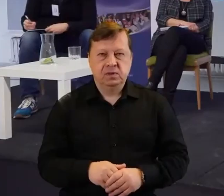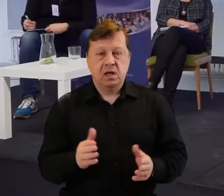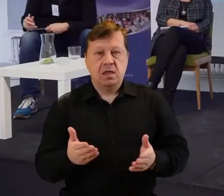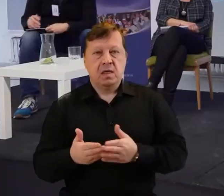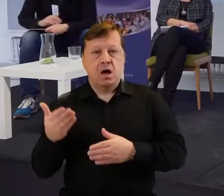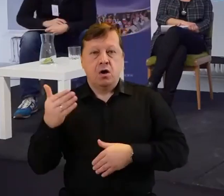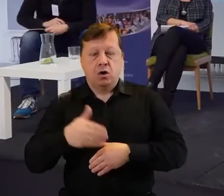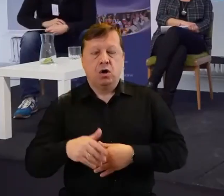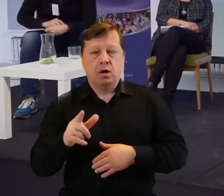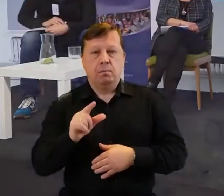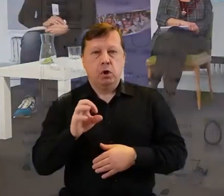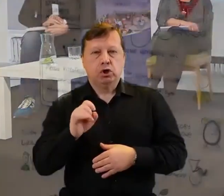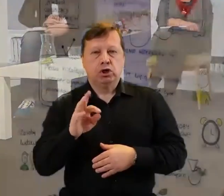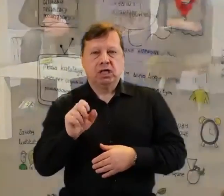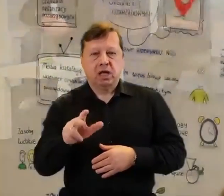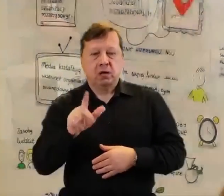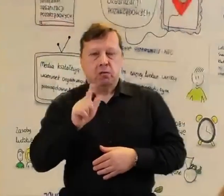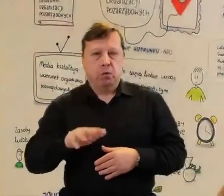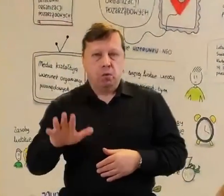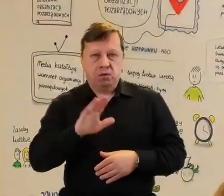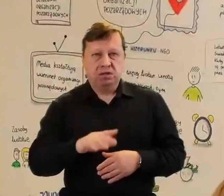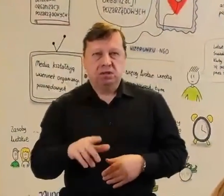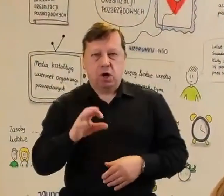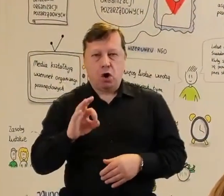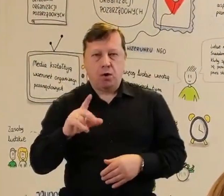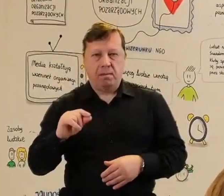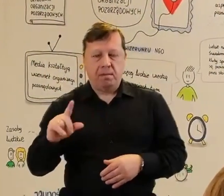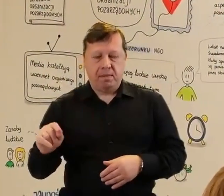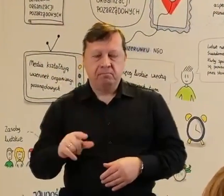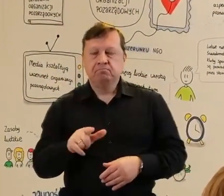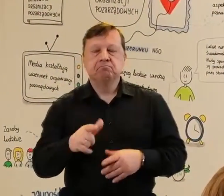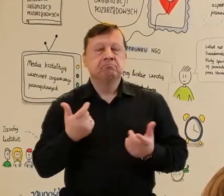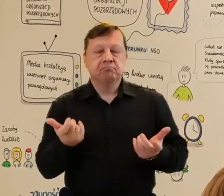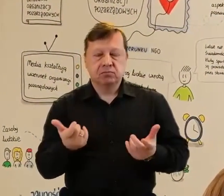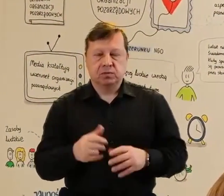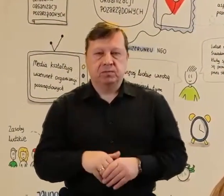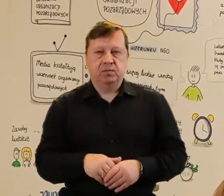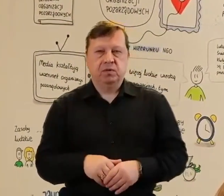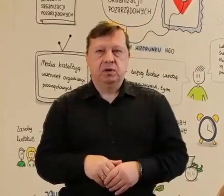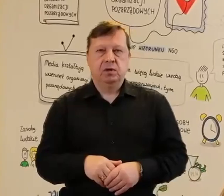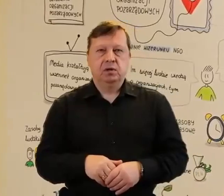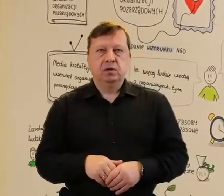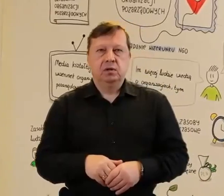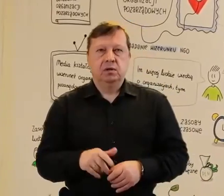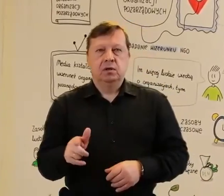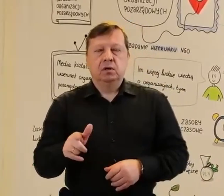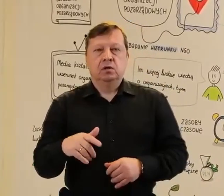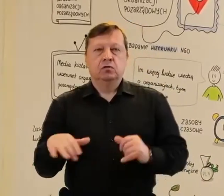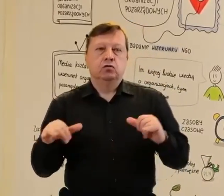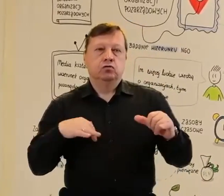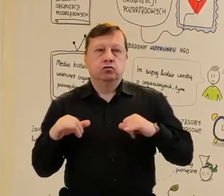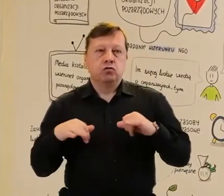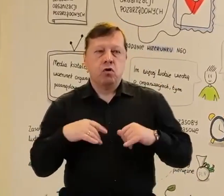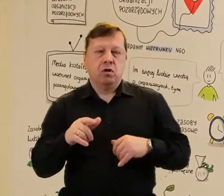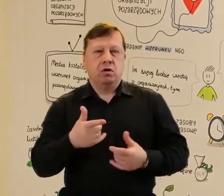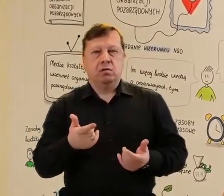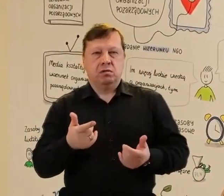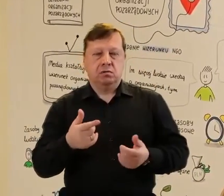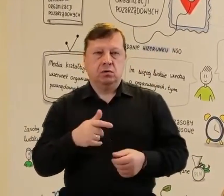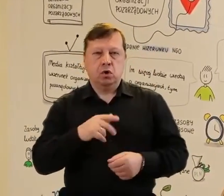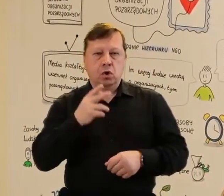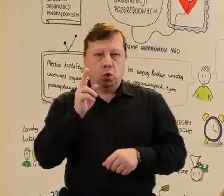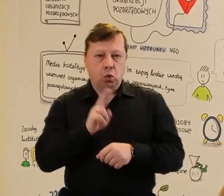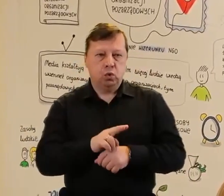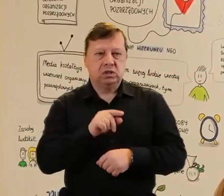koniec pożytek publiczny, który został nam zdefiniowany w ten sposób, że pożytek publiczny to jest to, co władza, administracja uznaje za